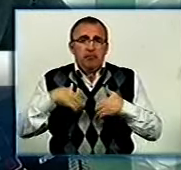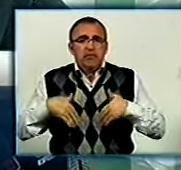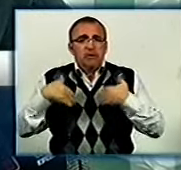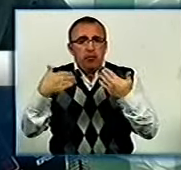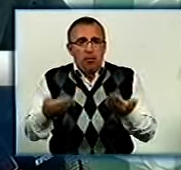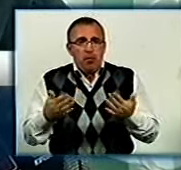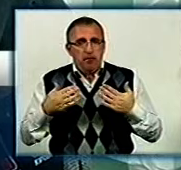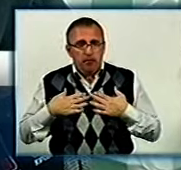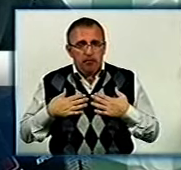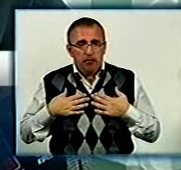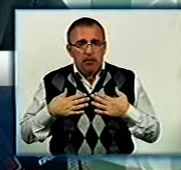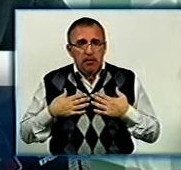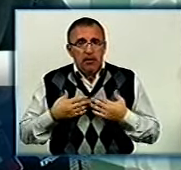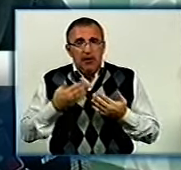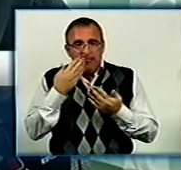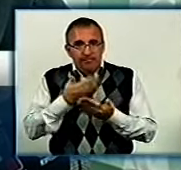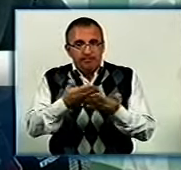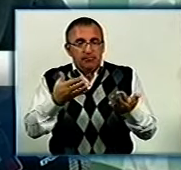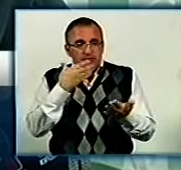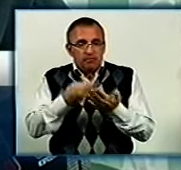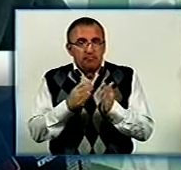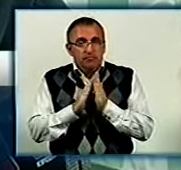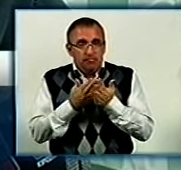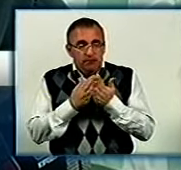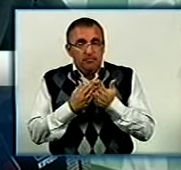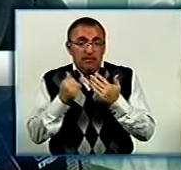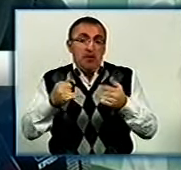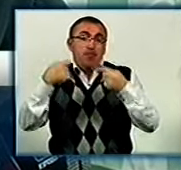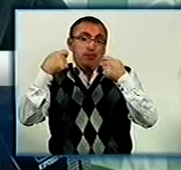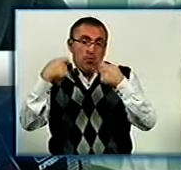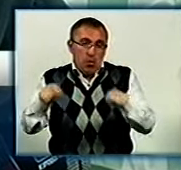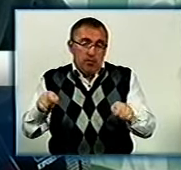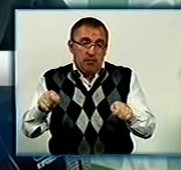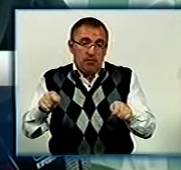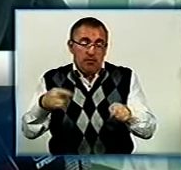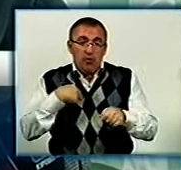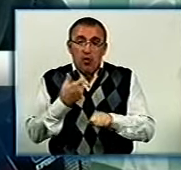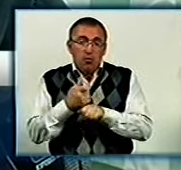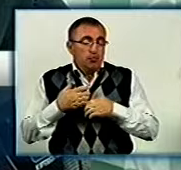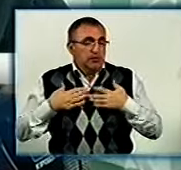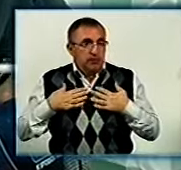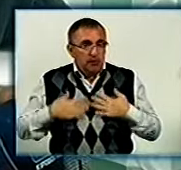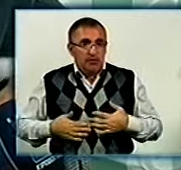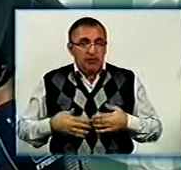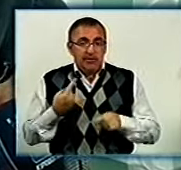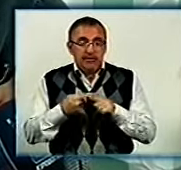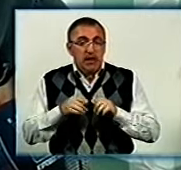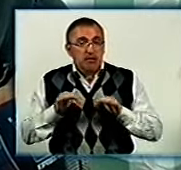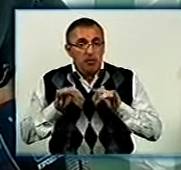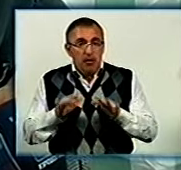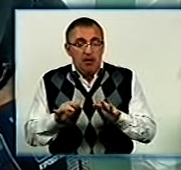виставити свої книжки і більше того навіть продати. Я дуже задоволений. Ця справа